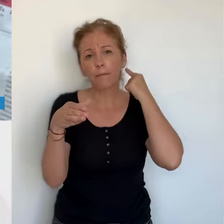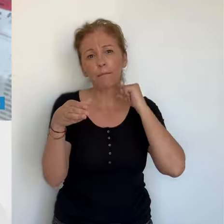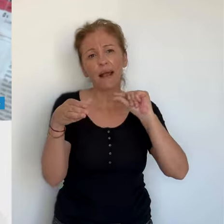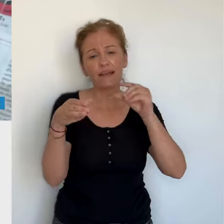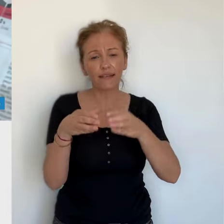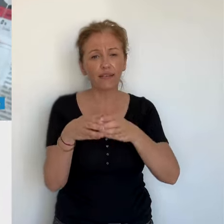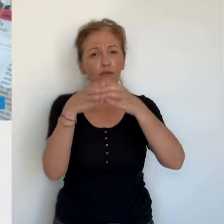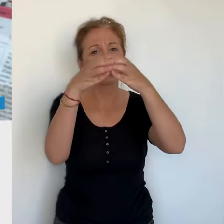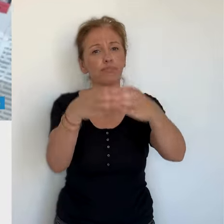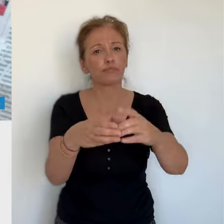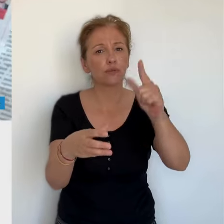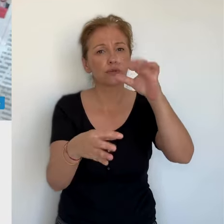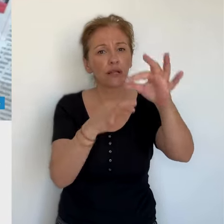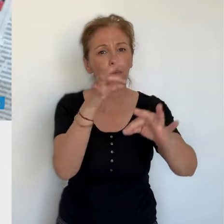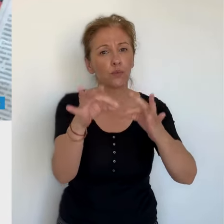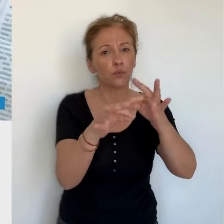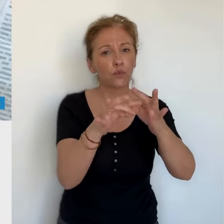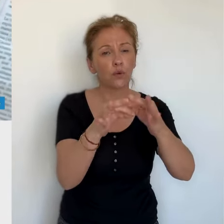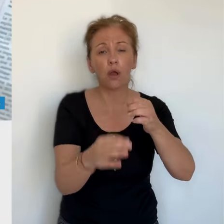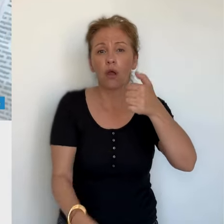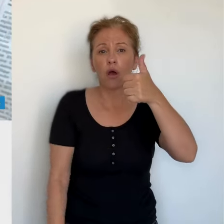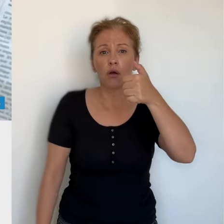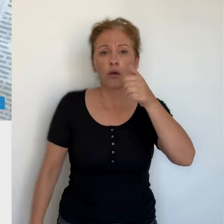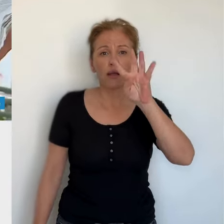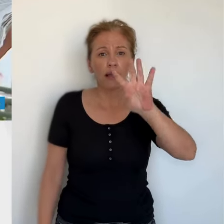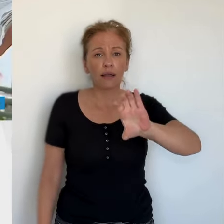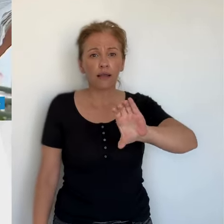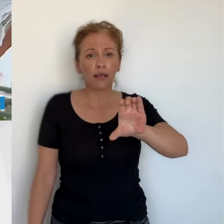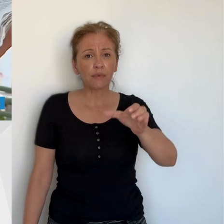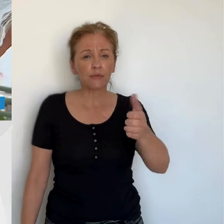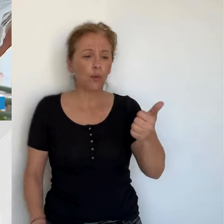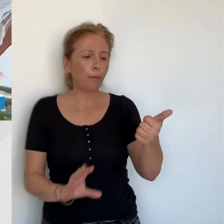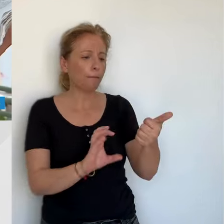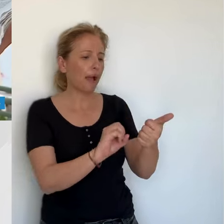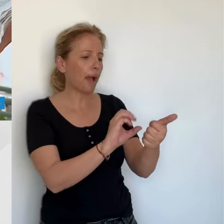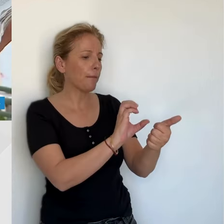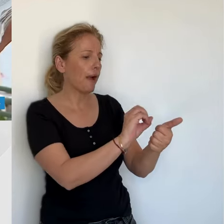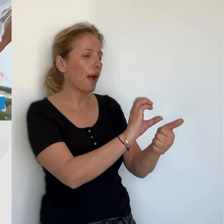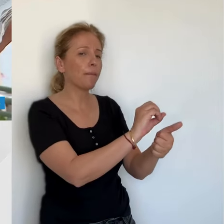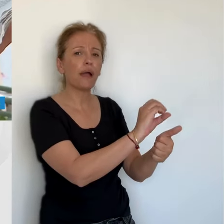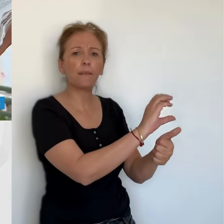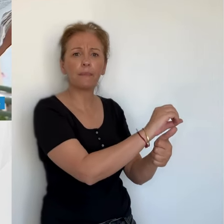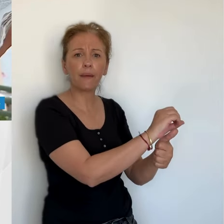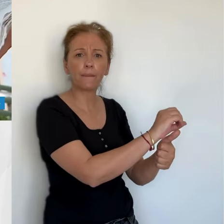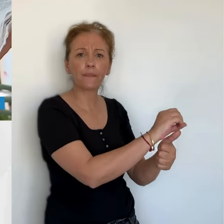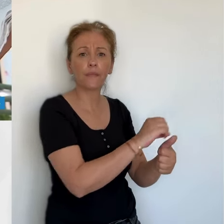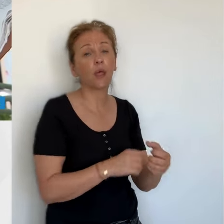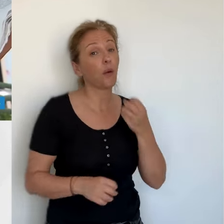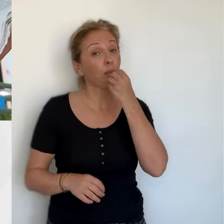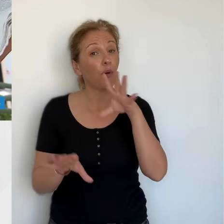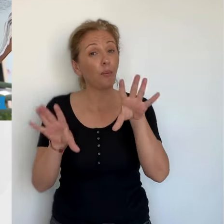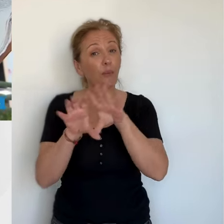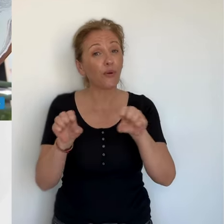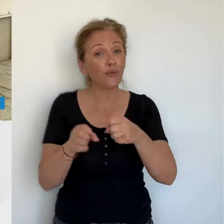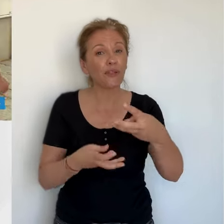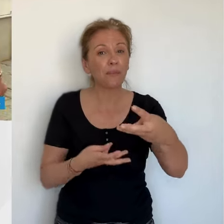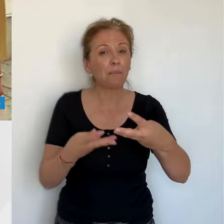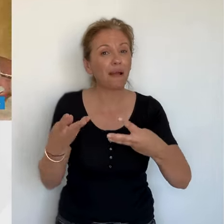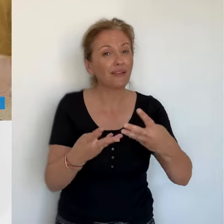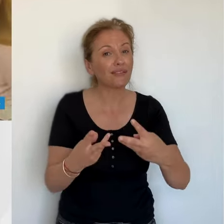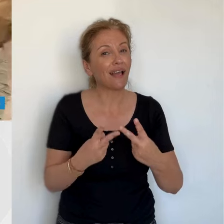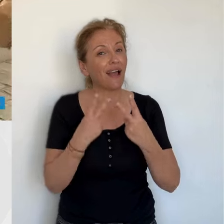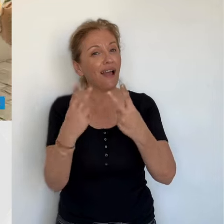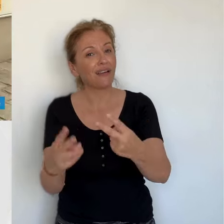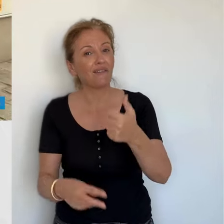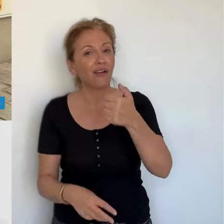Le parti de Marine Le Pen est au second tour pour la première fois sur l'île. Une prouesse réalisée dans les quatre circonscriptions. C'est